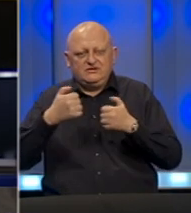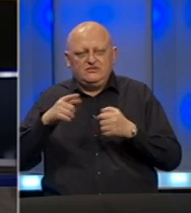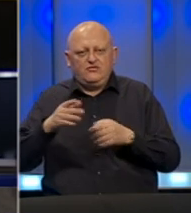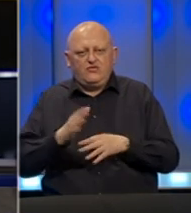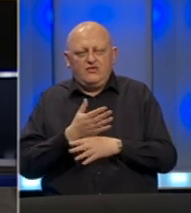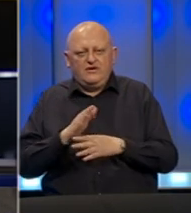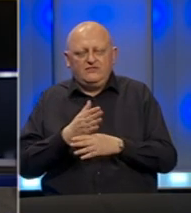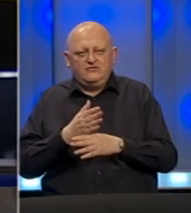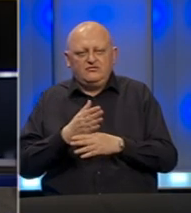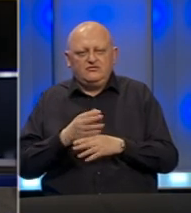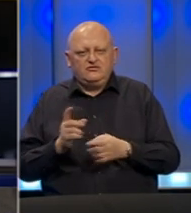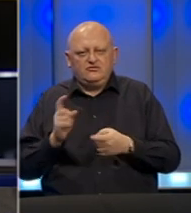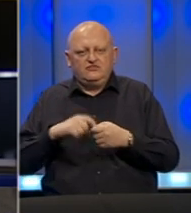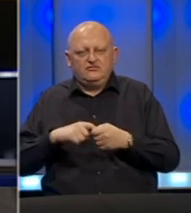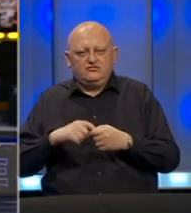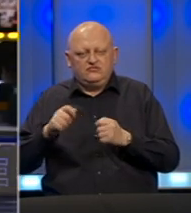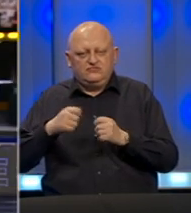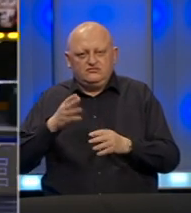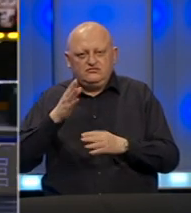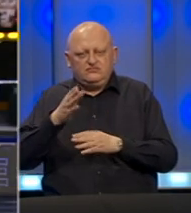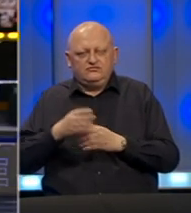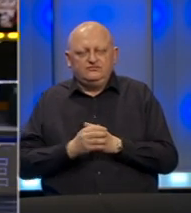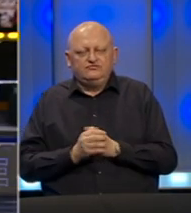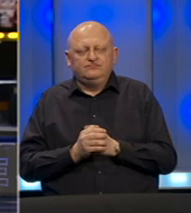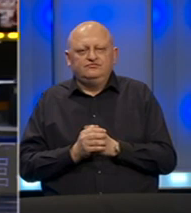entitetu. Uključujemo se u direktan prenos.